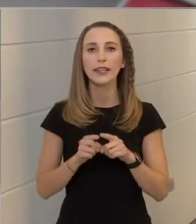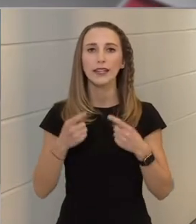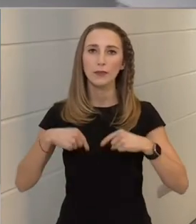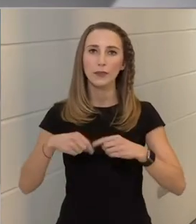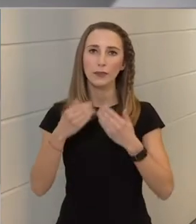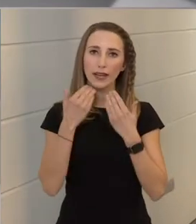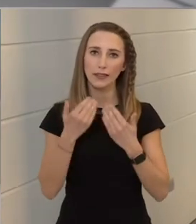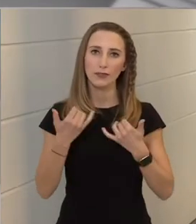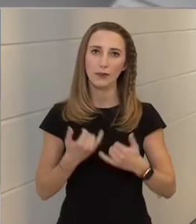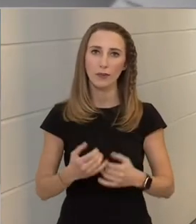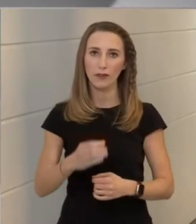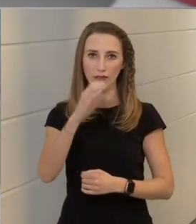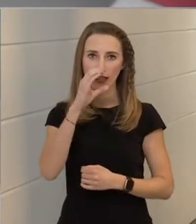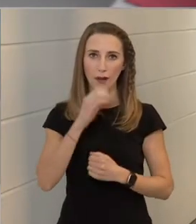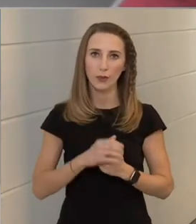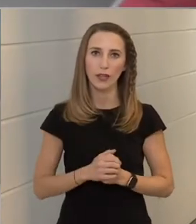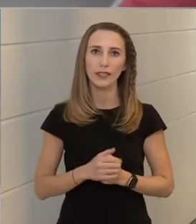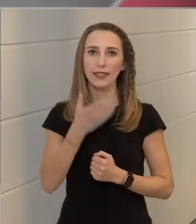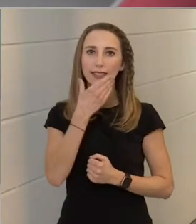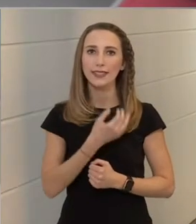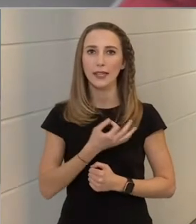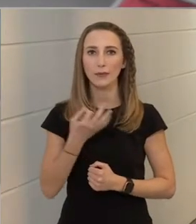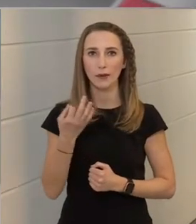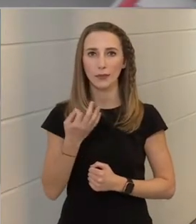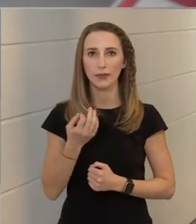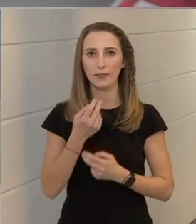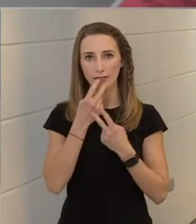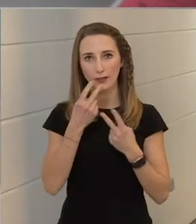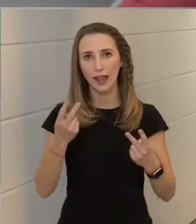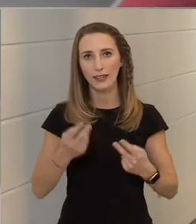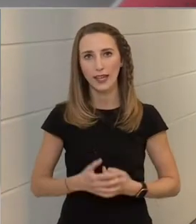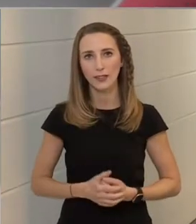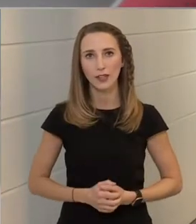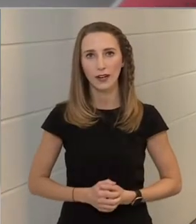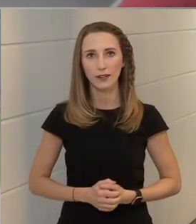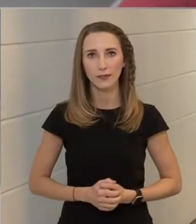megköszönjük a mai figyelmüket. Szép napot, viszontlátásra!